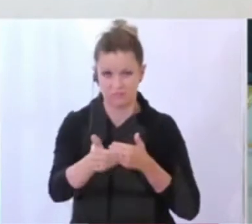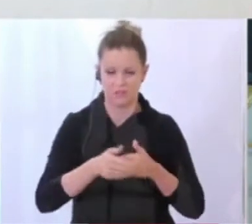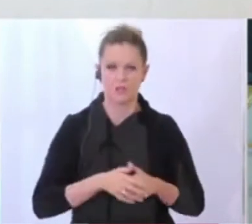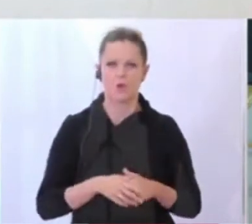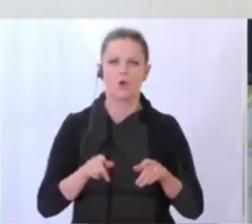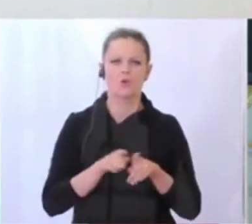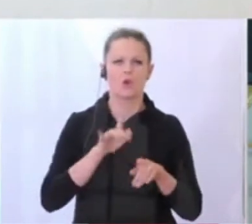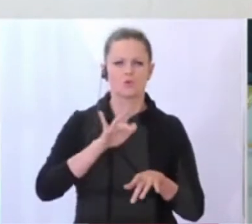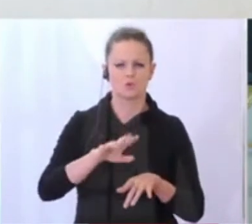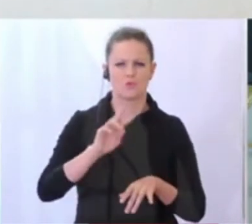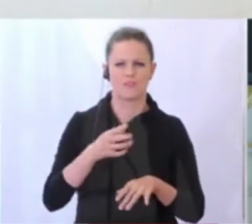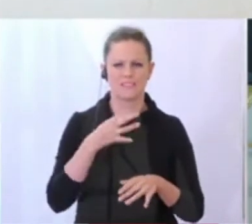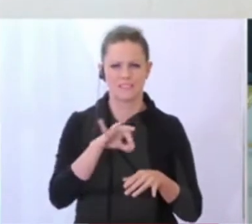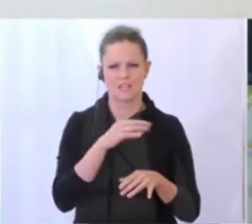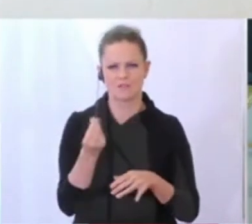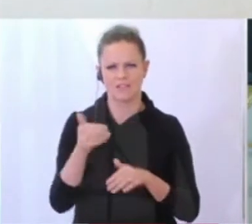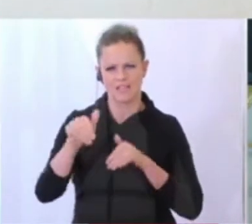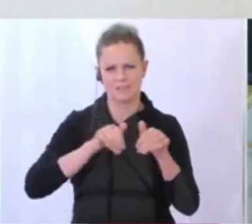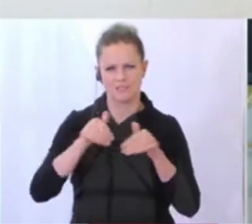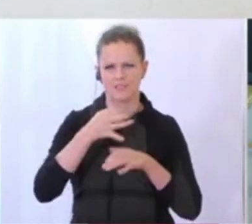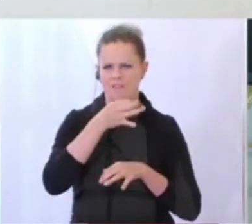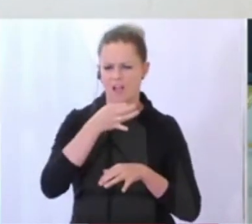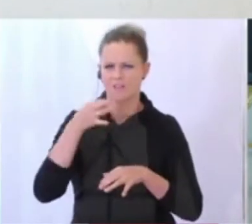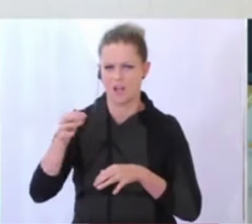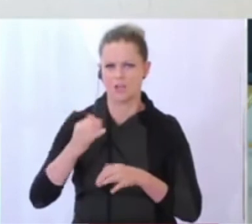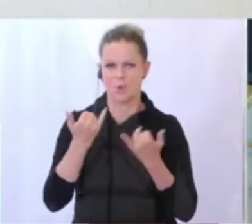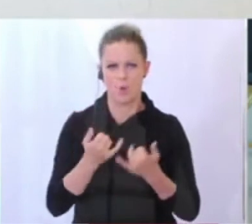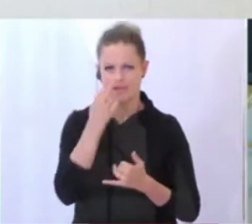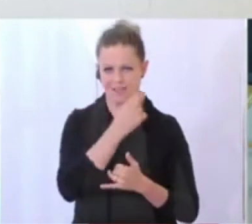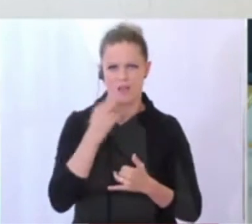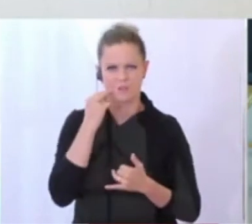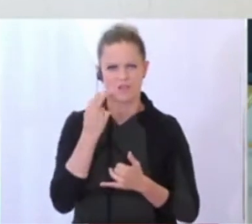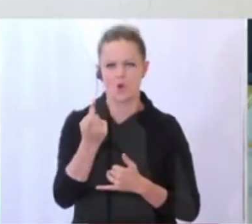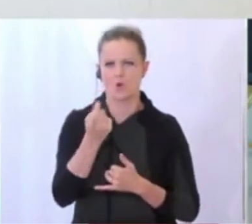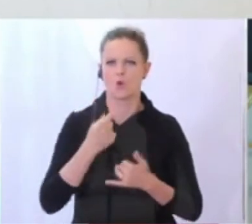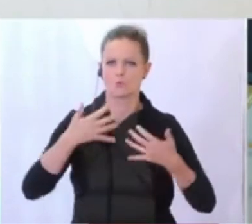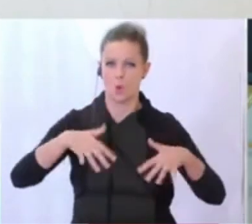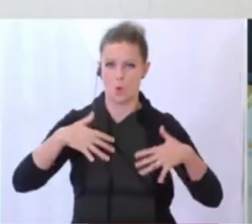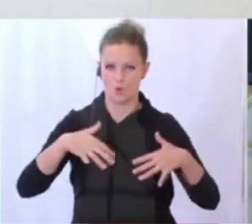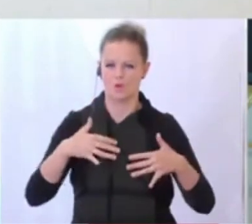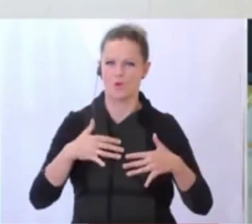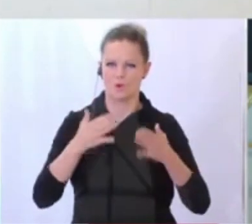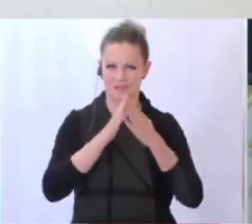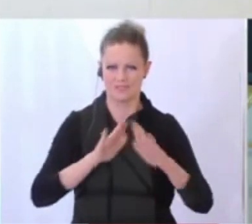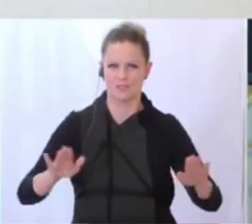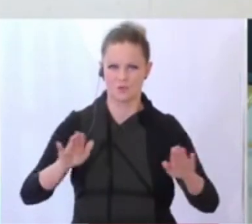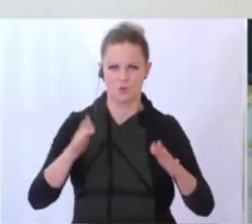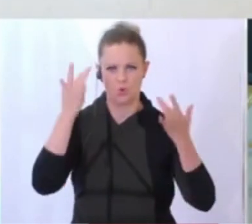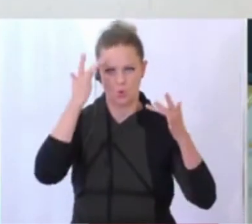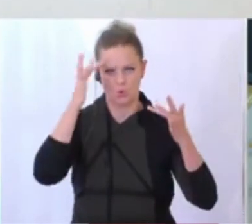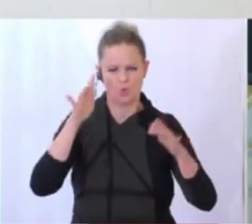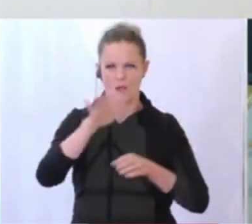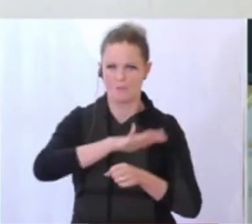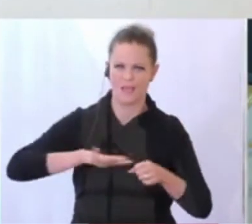Frage an den Vizekanzler und den Finanzminister, weil heute Nachmittag wieder die Lockerungen im Kulturbereich präsentiert werden. Die